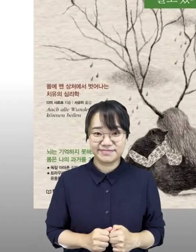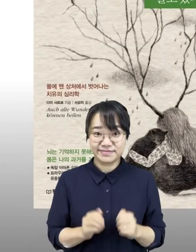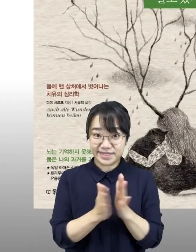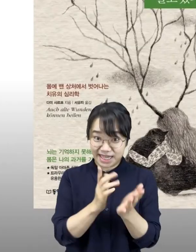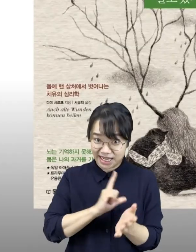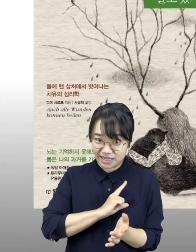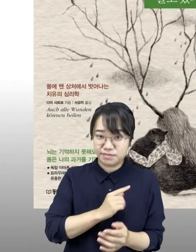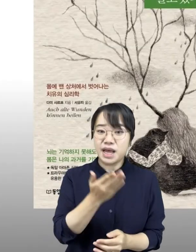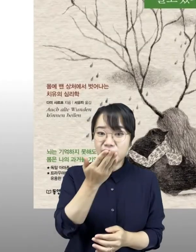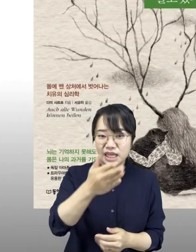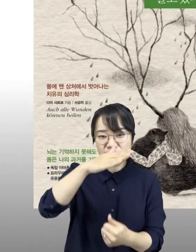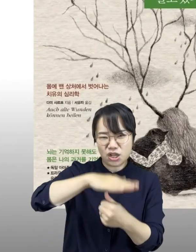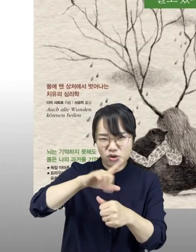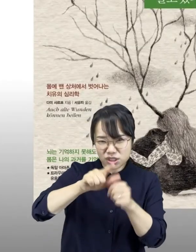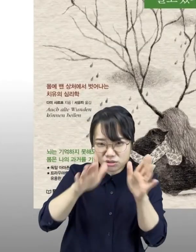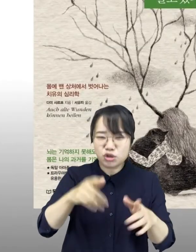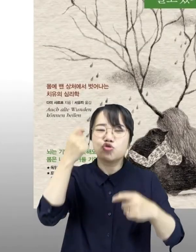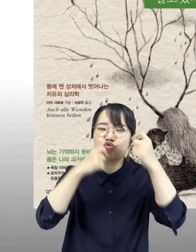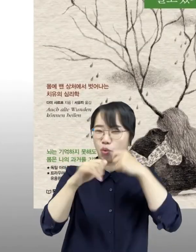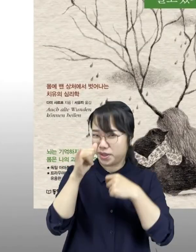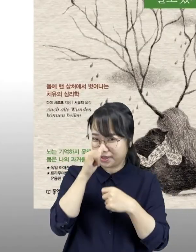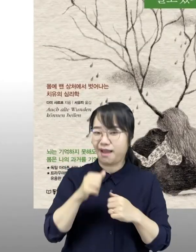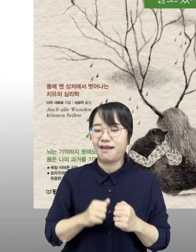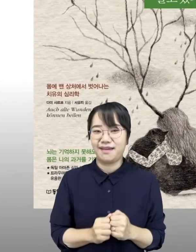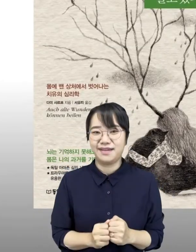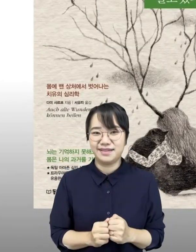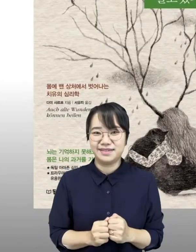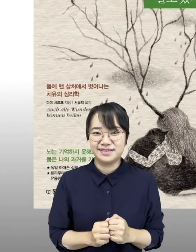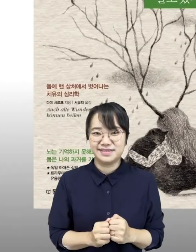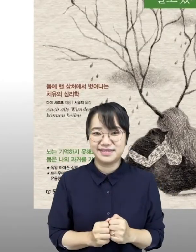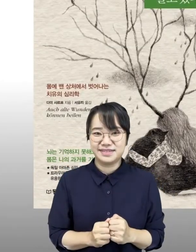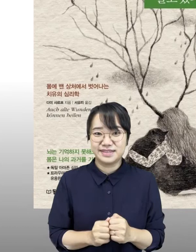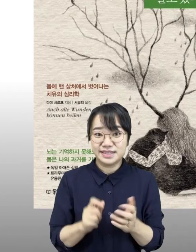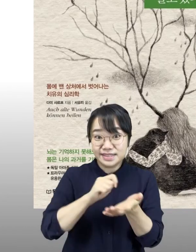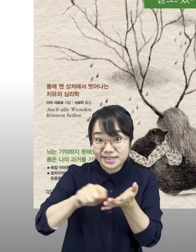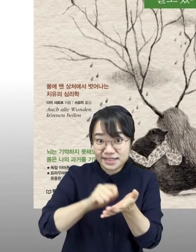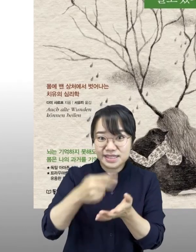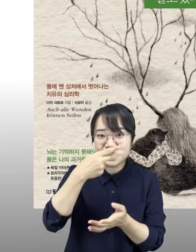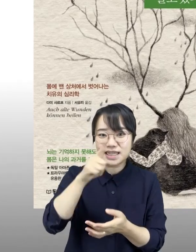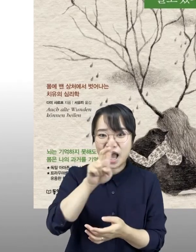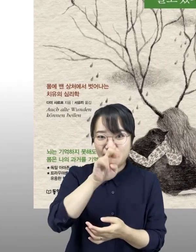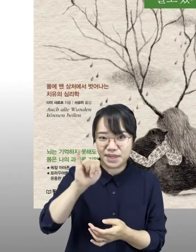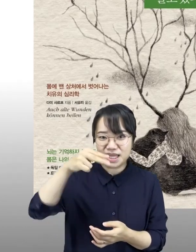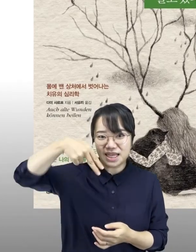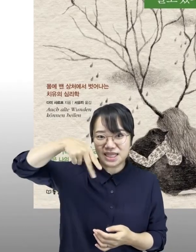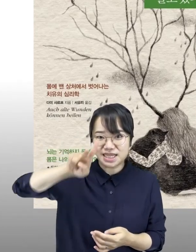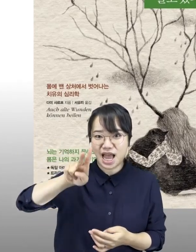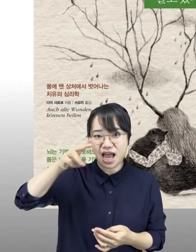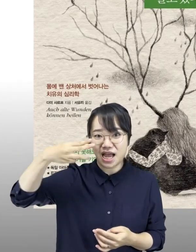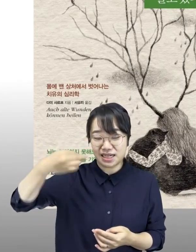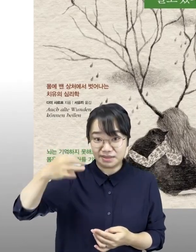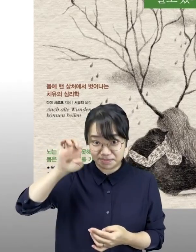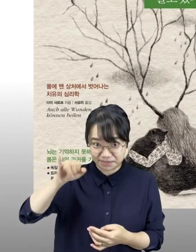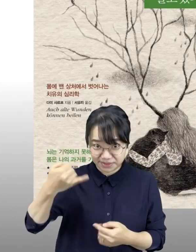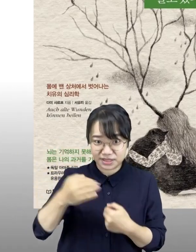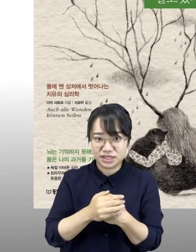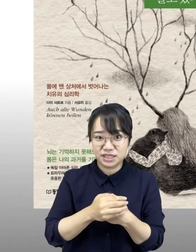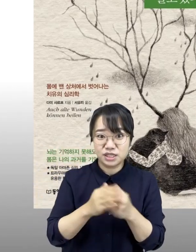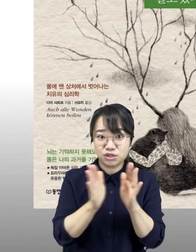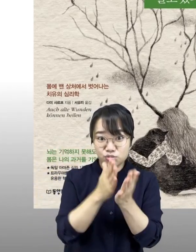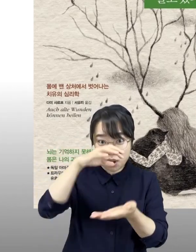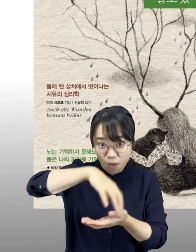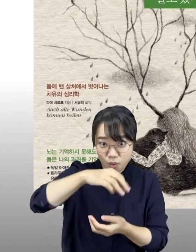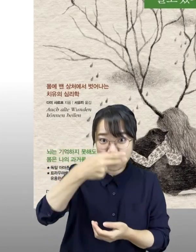도서명 당신의 어린 시절이 울고 있다 저자 다미 샤르프 출판사